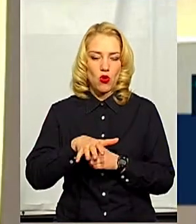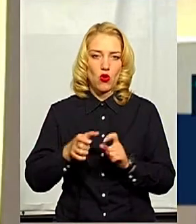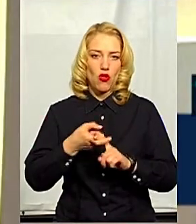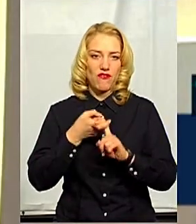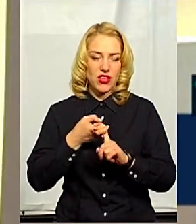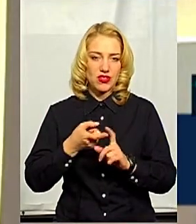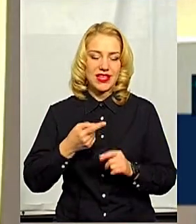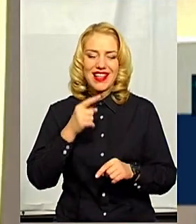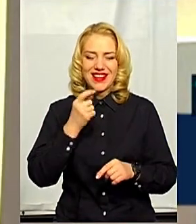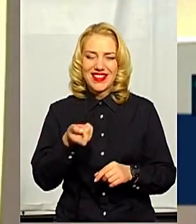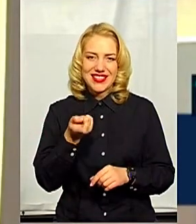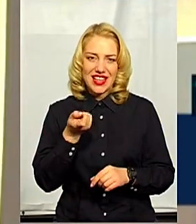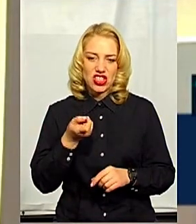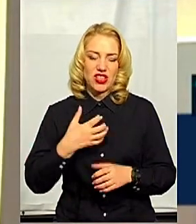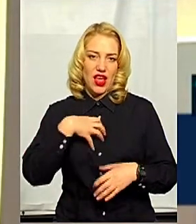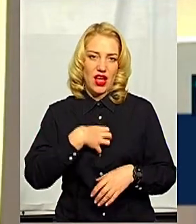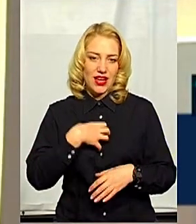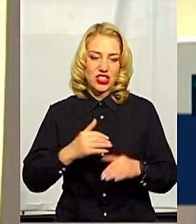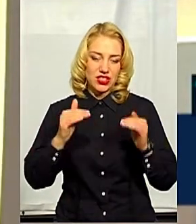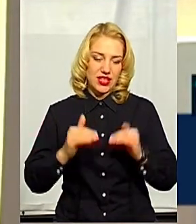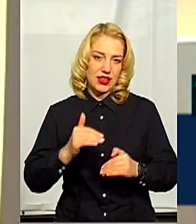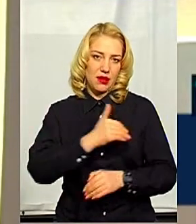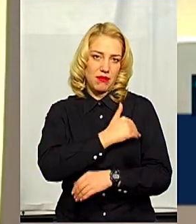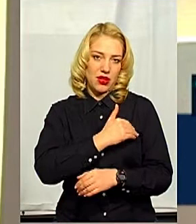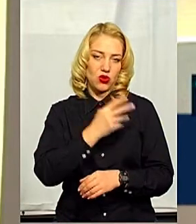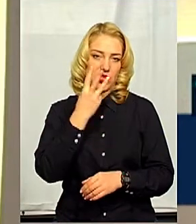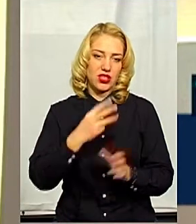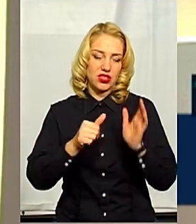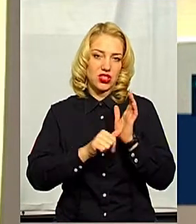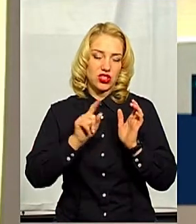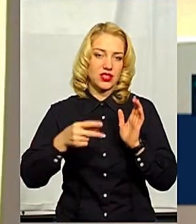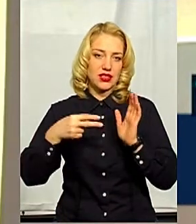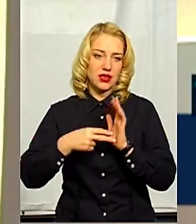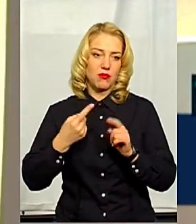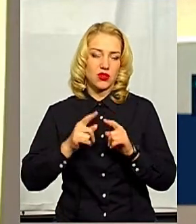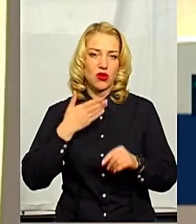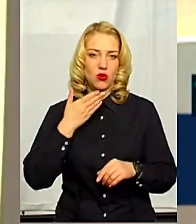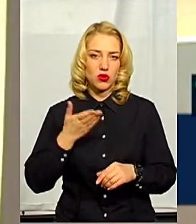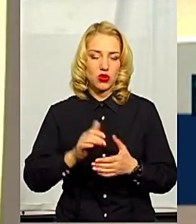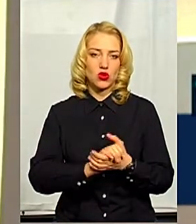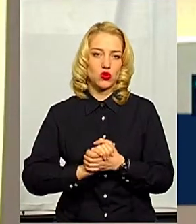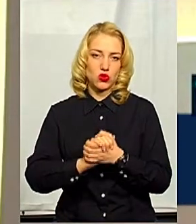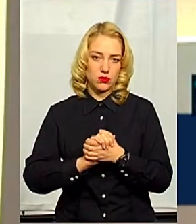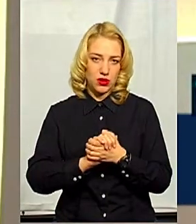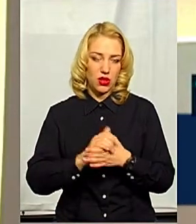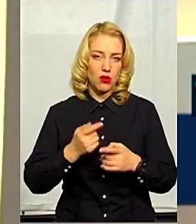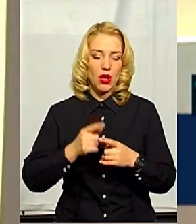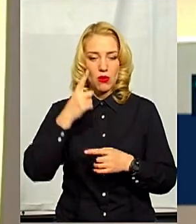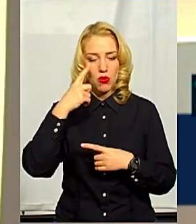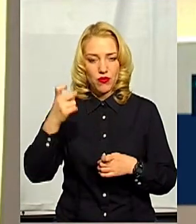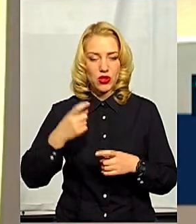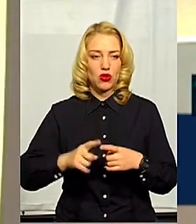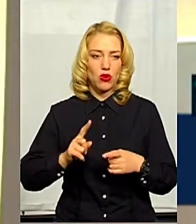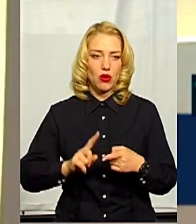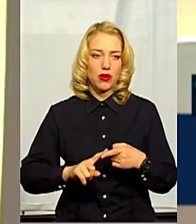незначний кашель і знизилась температура до 36,7. Про це у коментарі Суспільному сьогодні вранці повідомила завідувачка